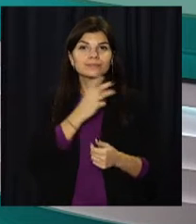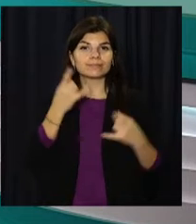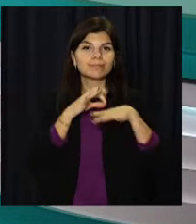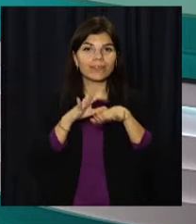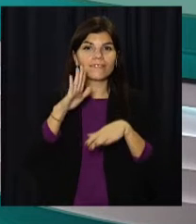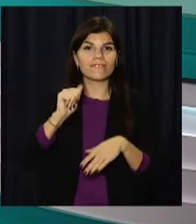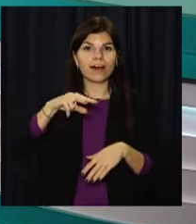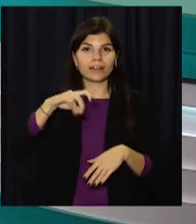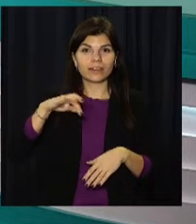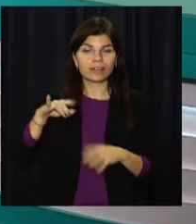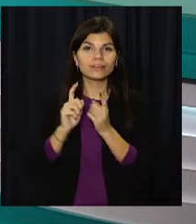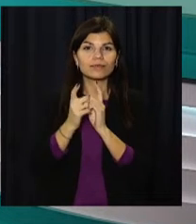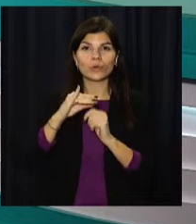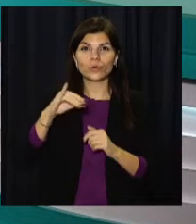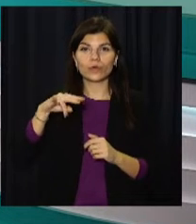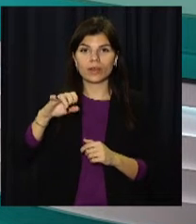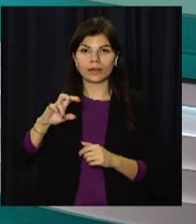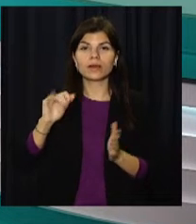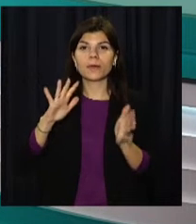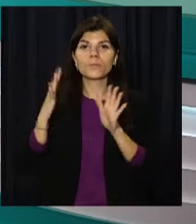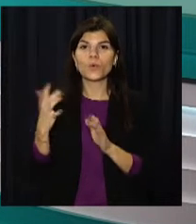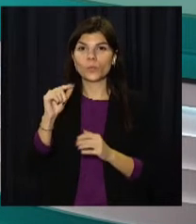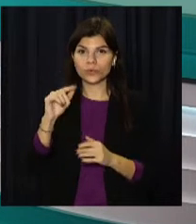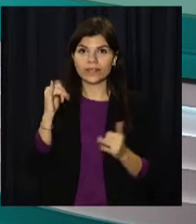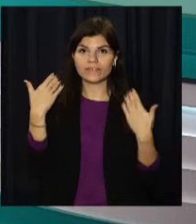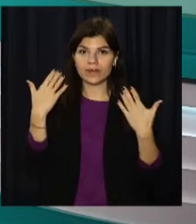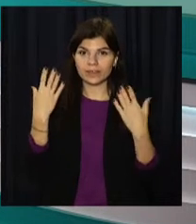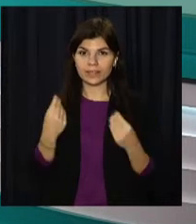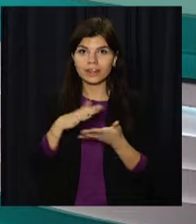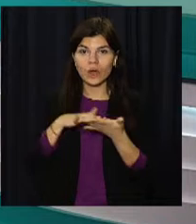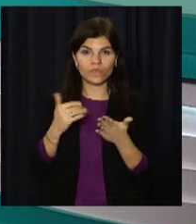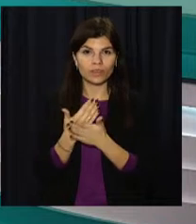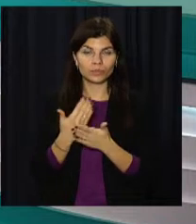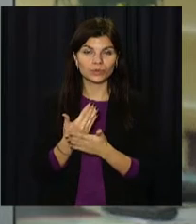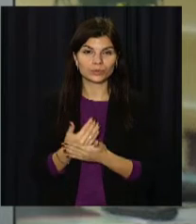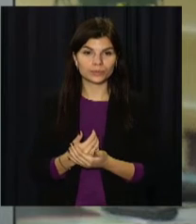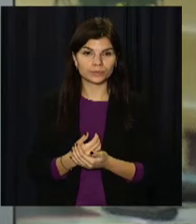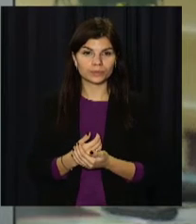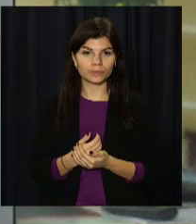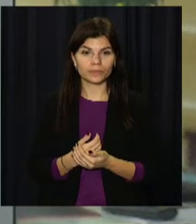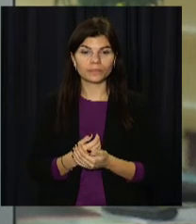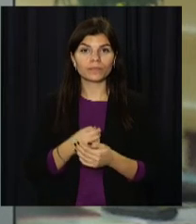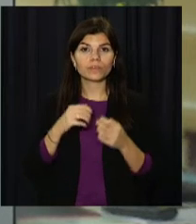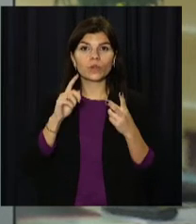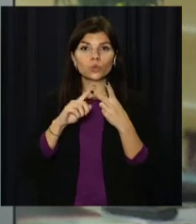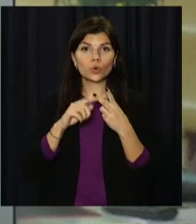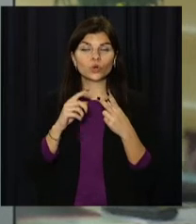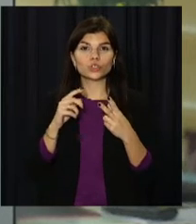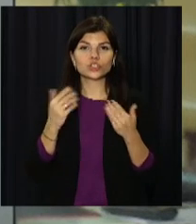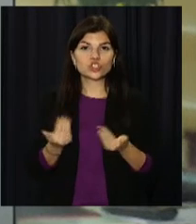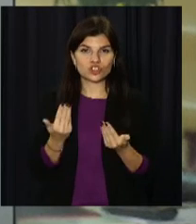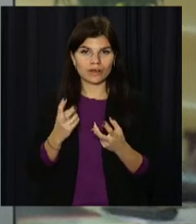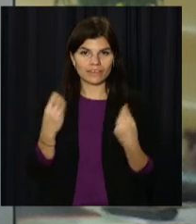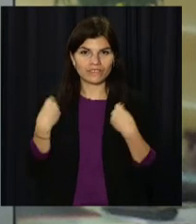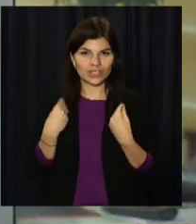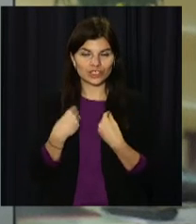сурдоперекладачка Юліана Пуговкіна. І про події понеділка та вихідних – далі у випуску. Друге життя речей. З